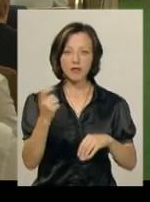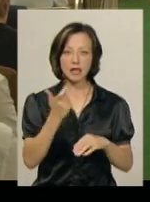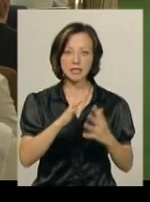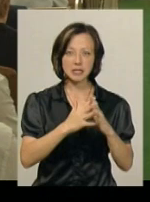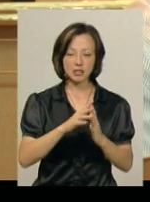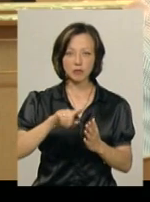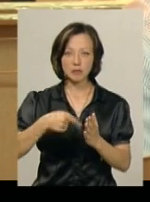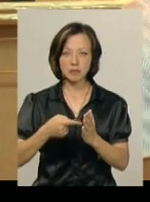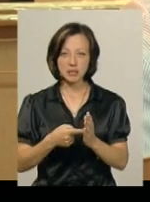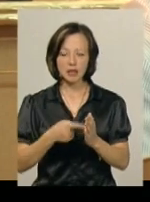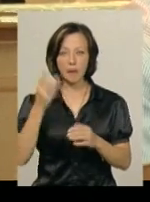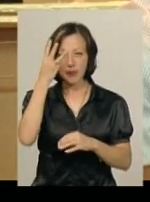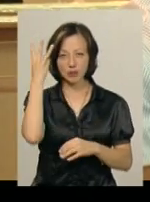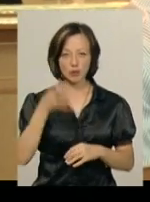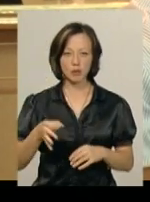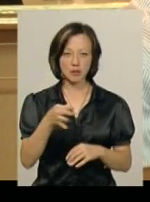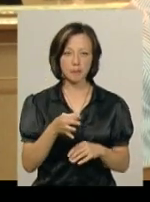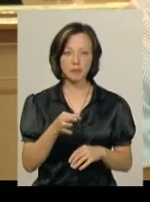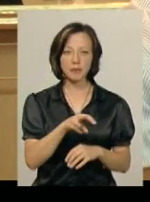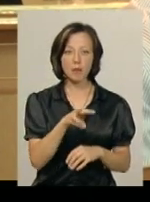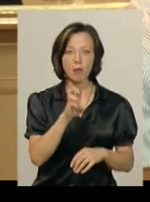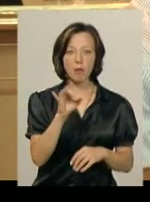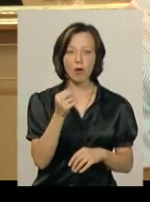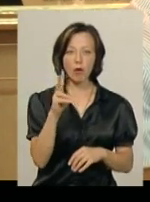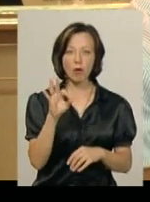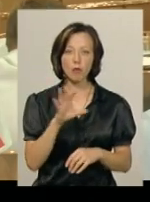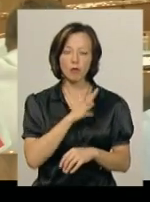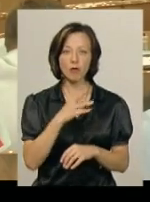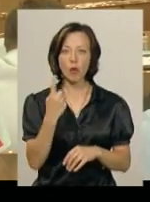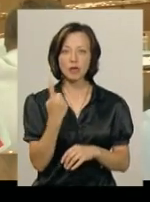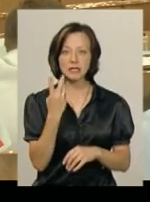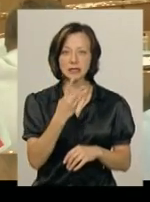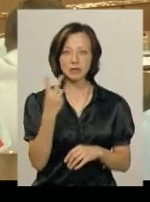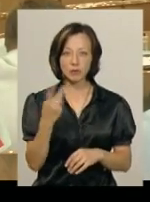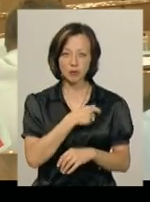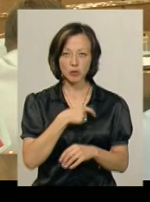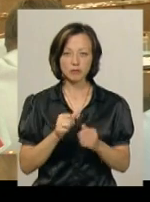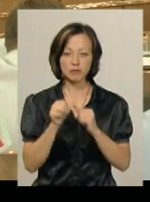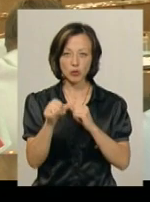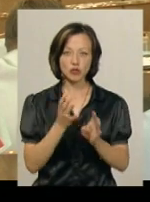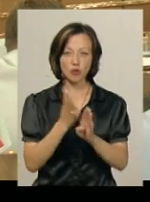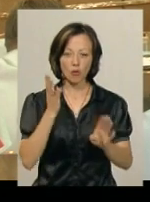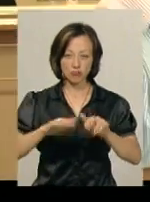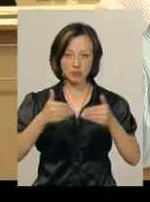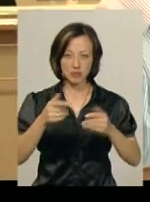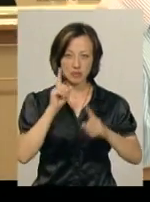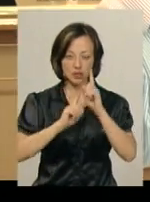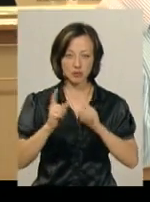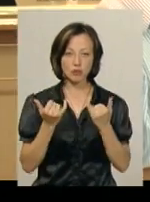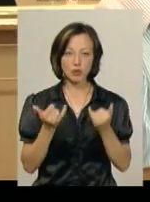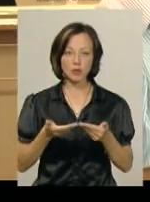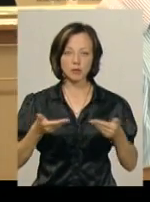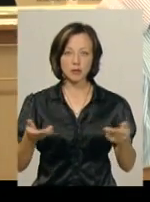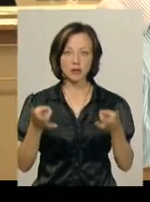Хмельницької області. Михайло Бойко був одним із 32 депутатів, які ініціювали проведення позачергової сесії. Нам сьогодні